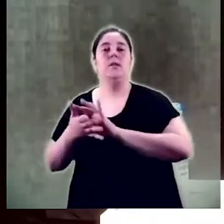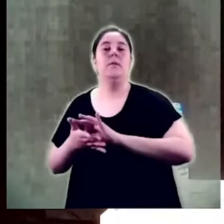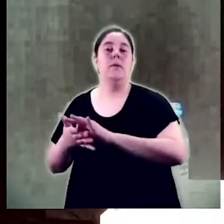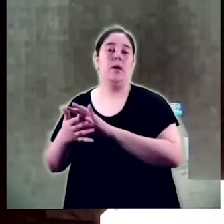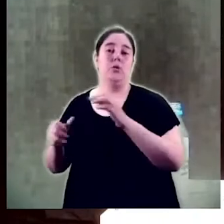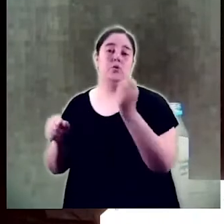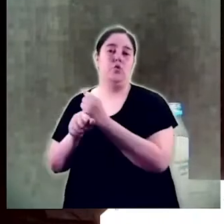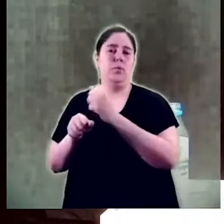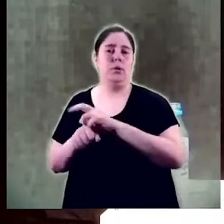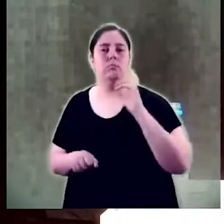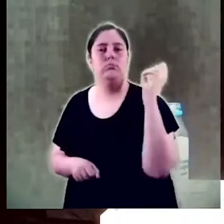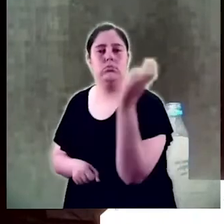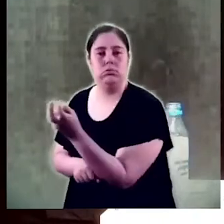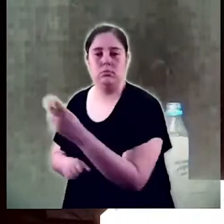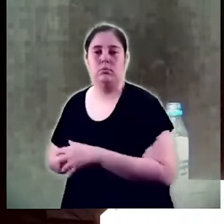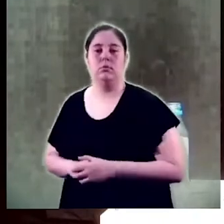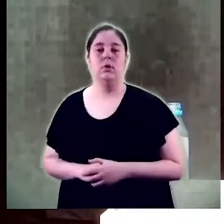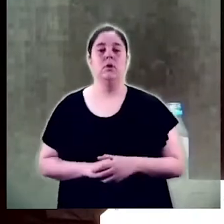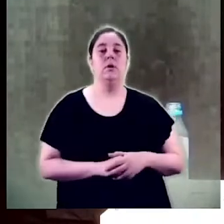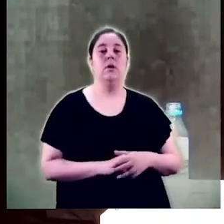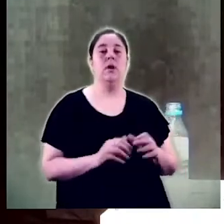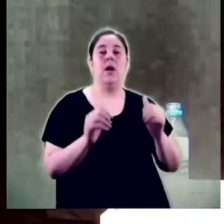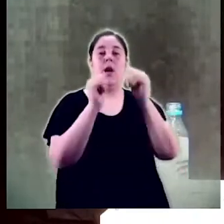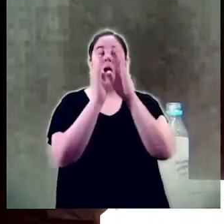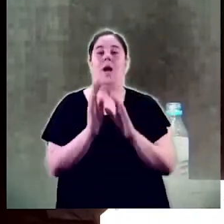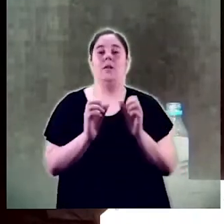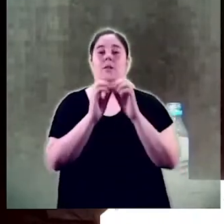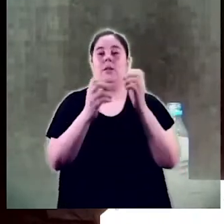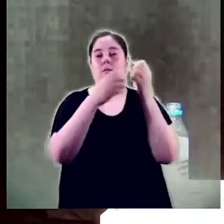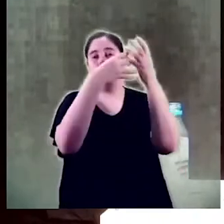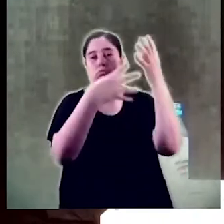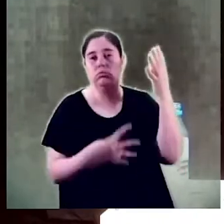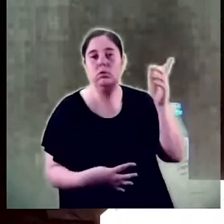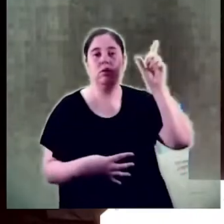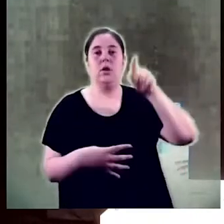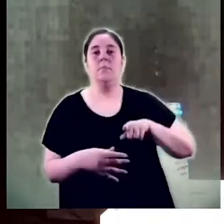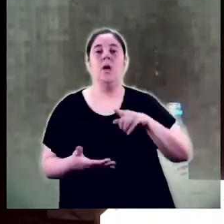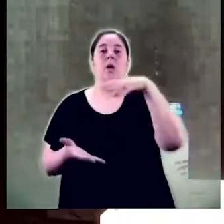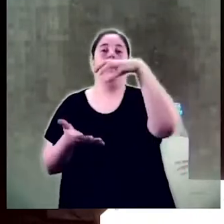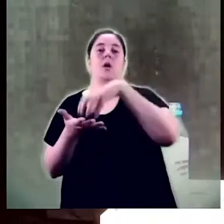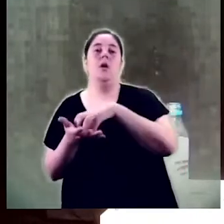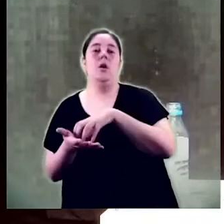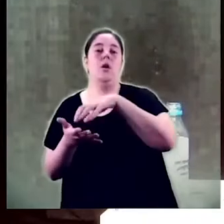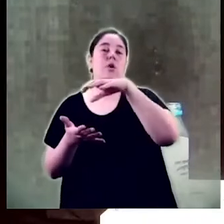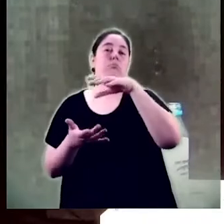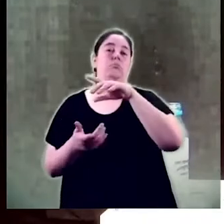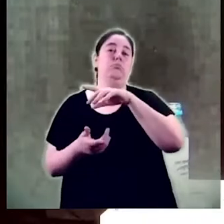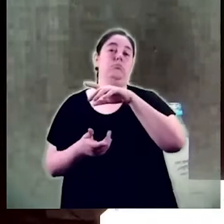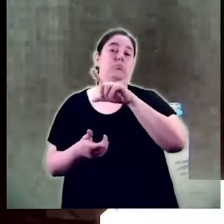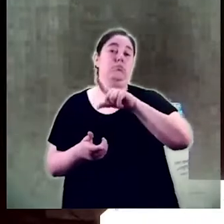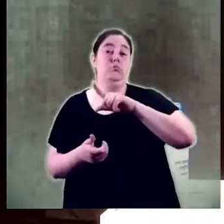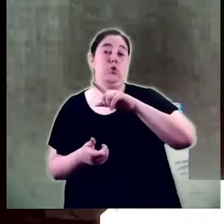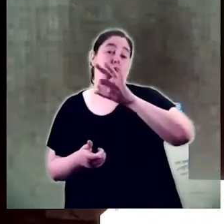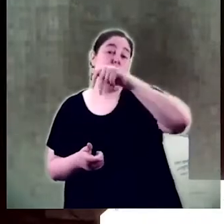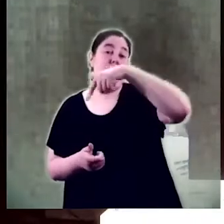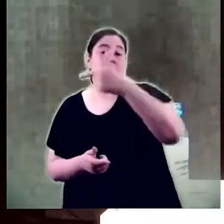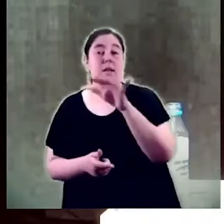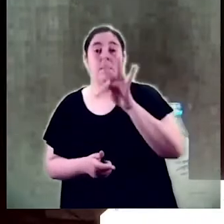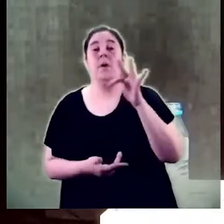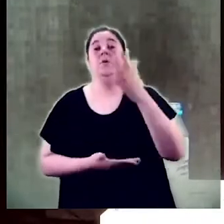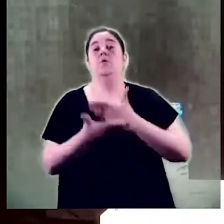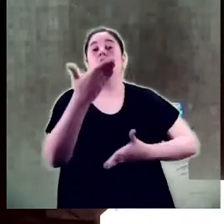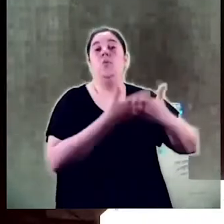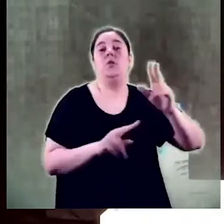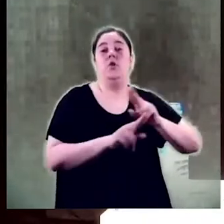serveis d'ocupació la relació d'entitats s'engreixa amb organitzacions no governamentals i organitzacions de